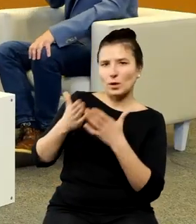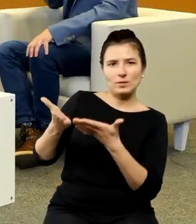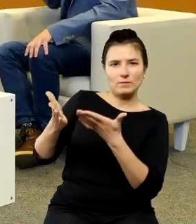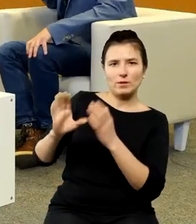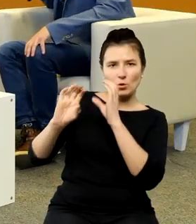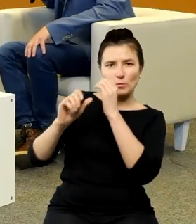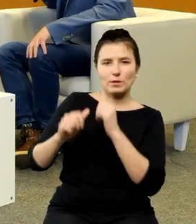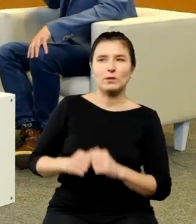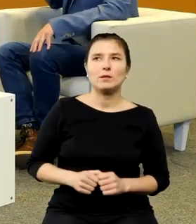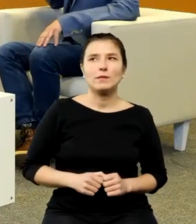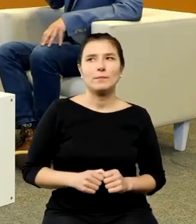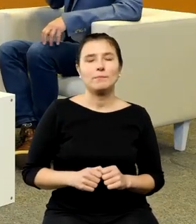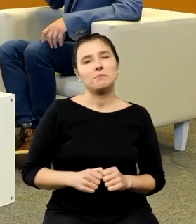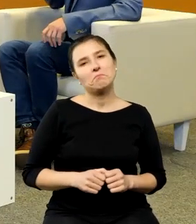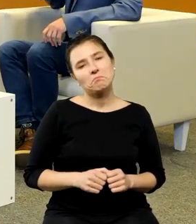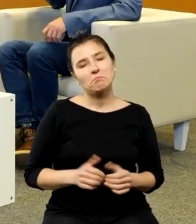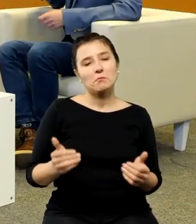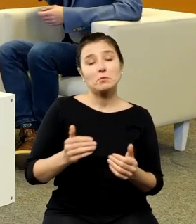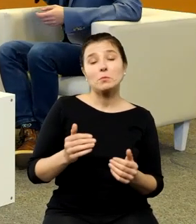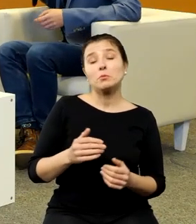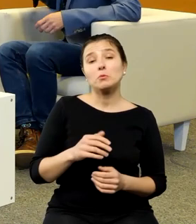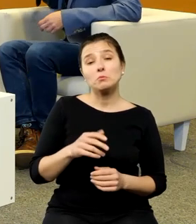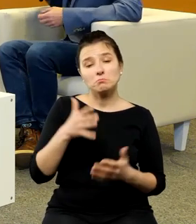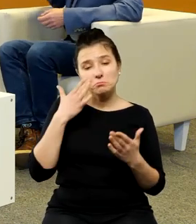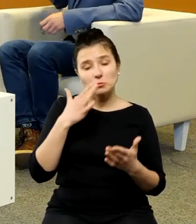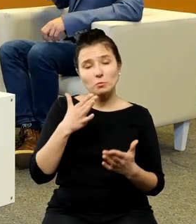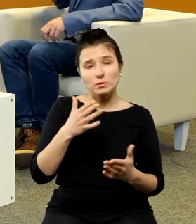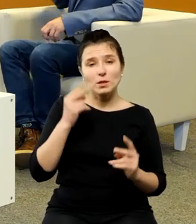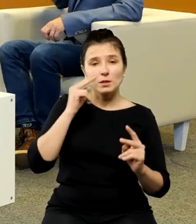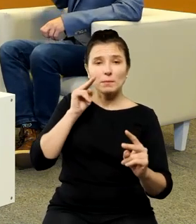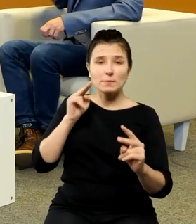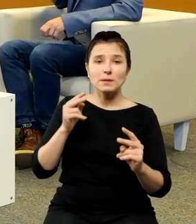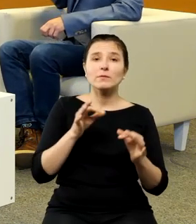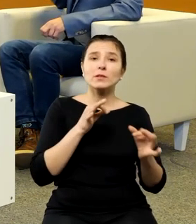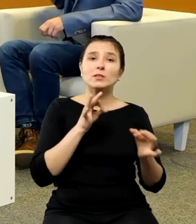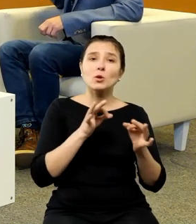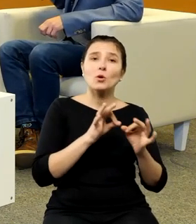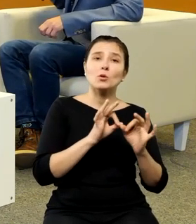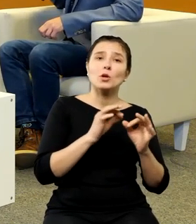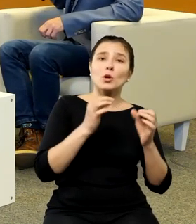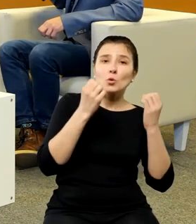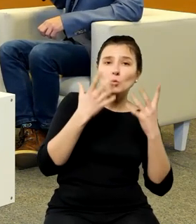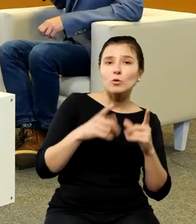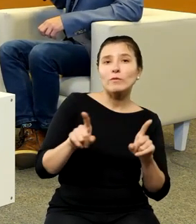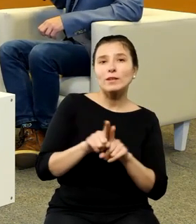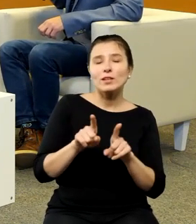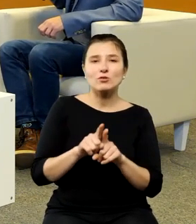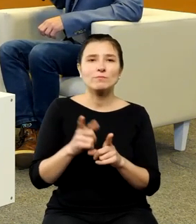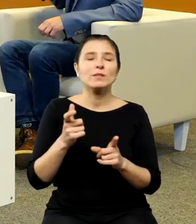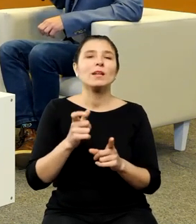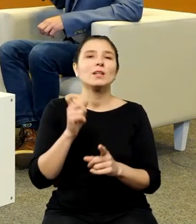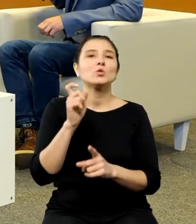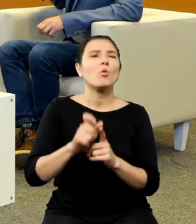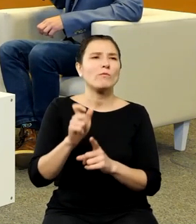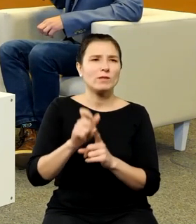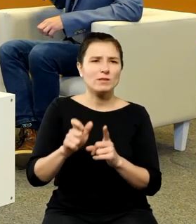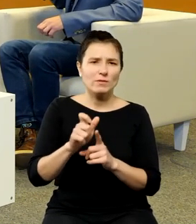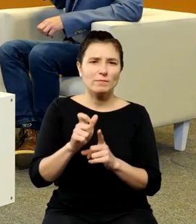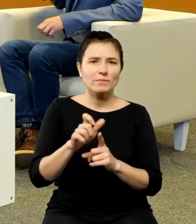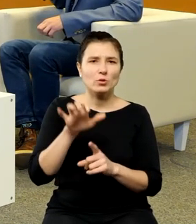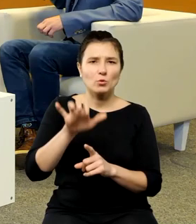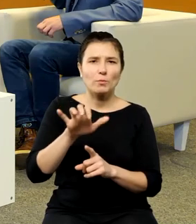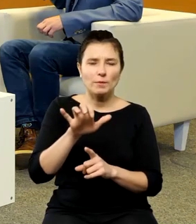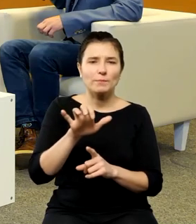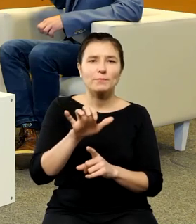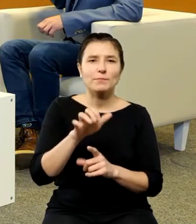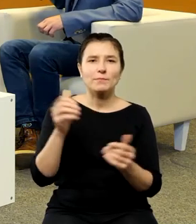dzięki temu w ogóle możemy się tym zajmować z punktu widzenia historii kulturowej czy semiotyki że możliwy jest taki